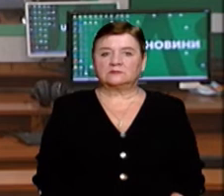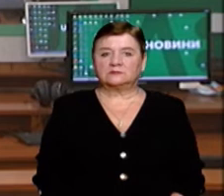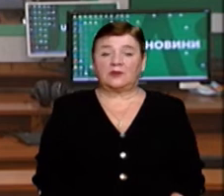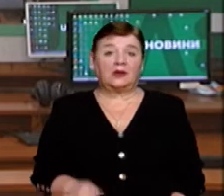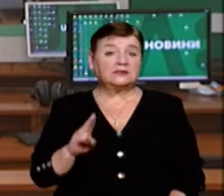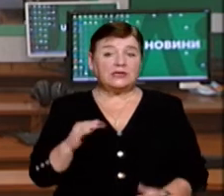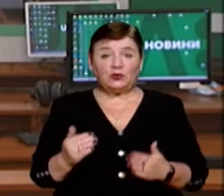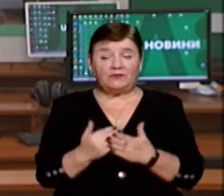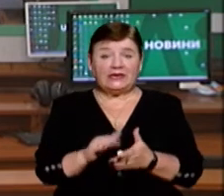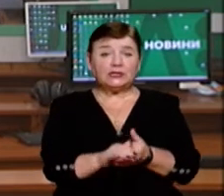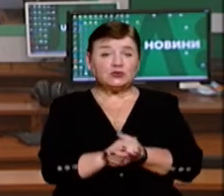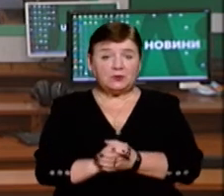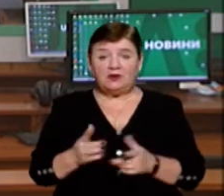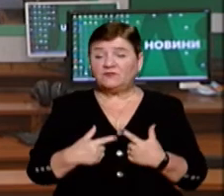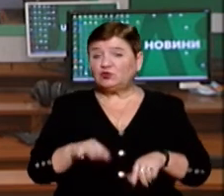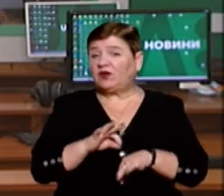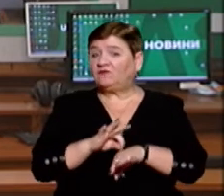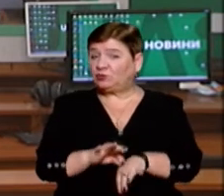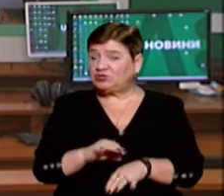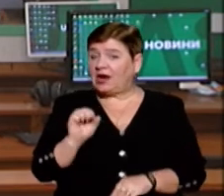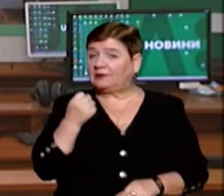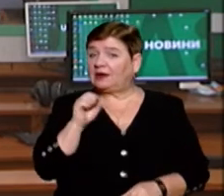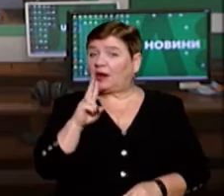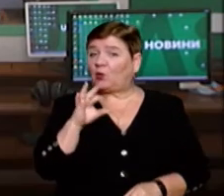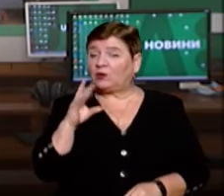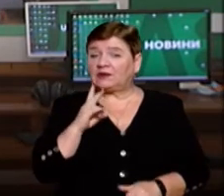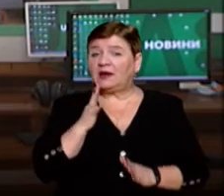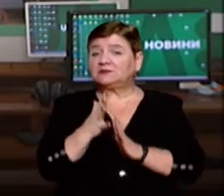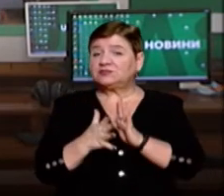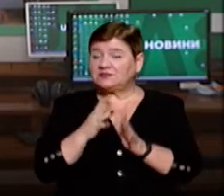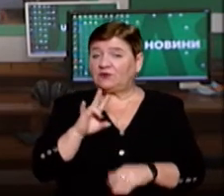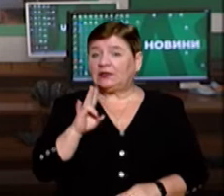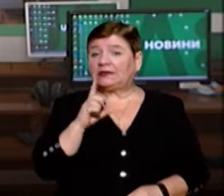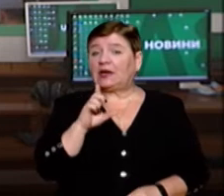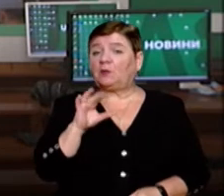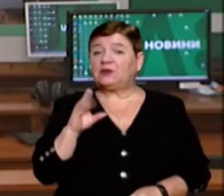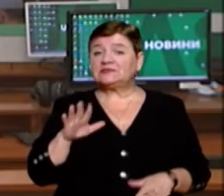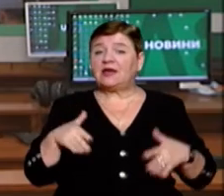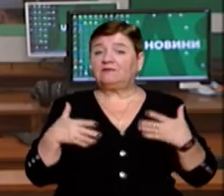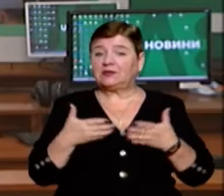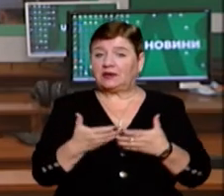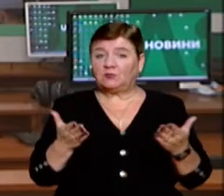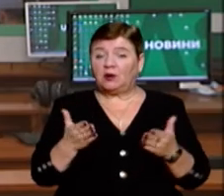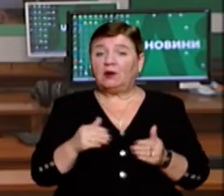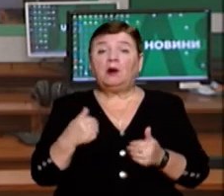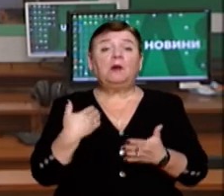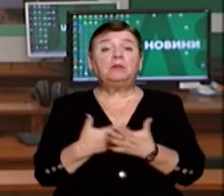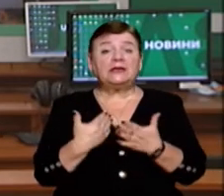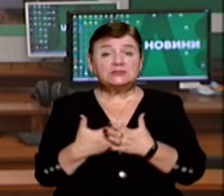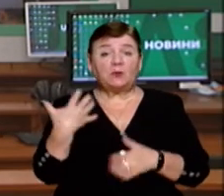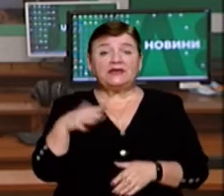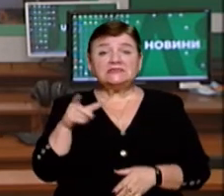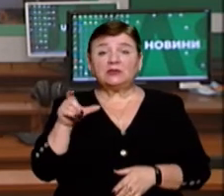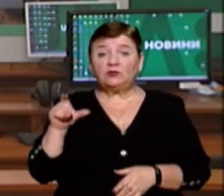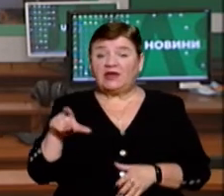Це новини на Суспільному. У студії ведуча Андріана Курта. Жестовою мовою перекладає Наталія Булеця. Вітаємо. Близько 50 людей